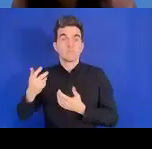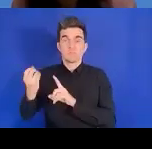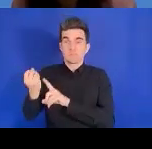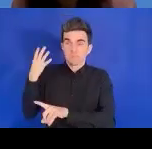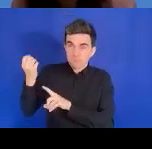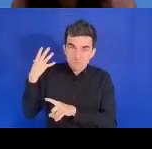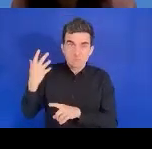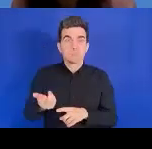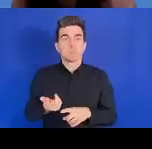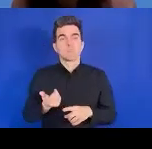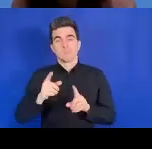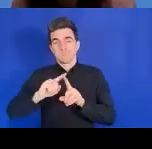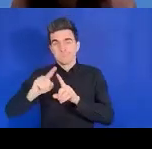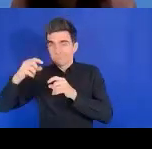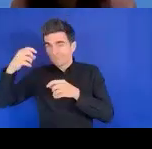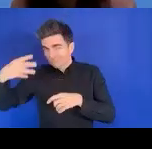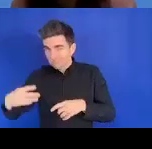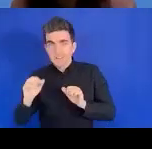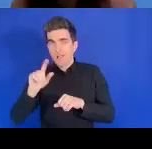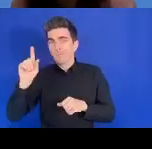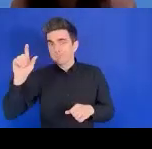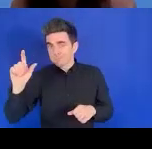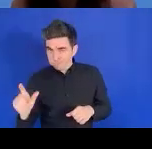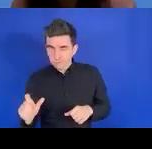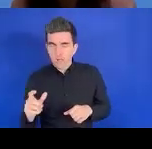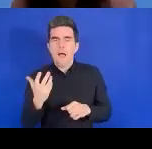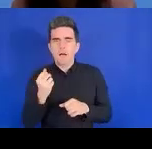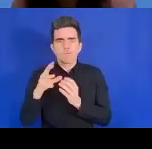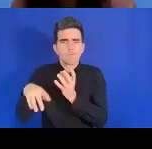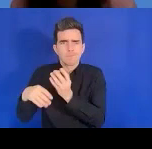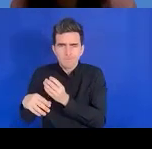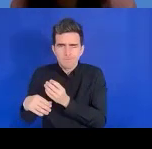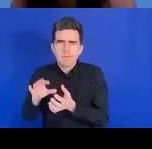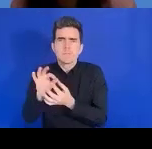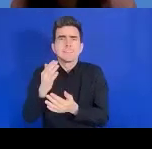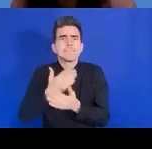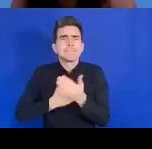Il y a donc des documents supplémentaires que vous pouvez relire.